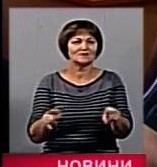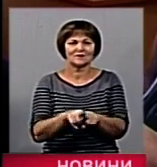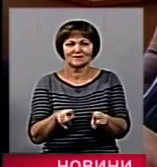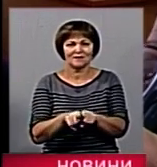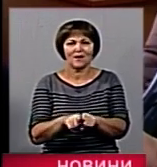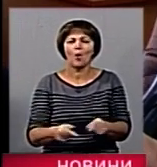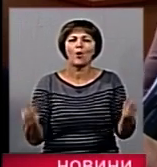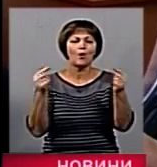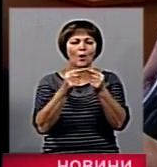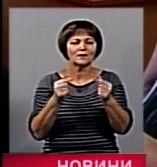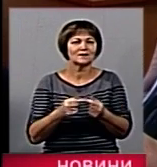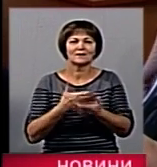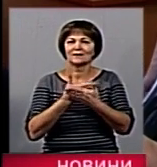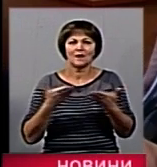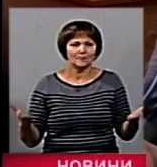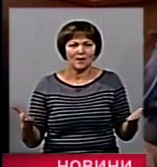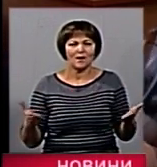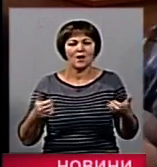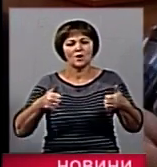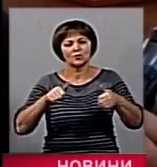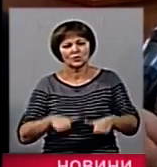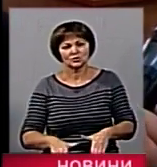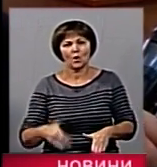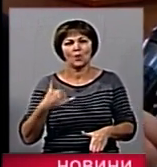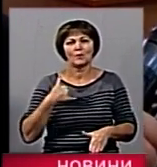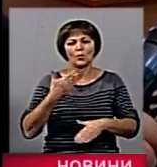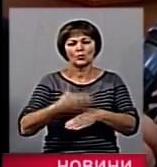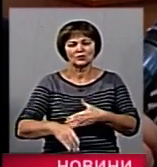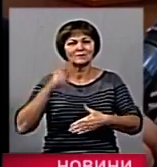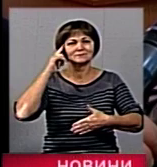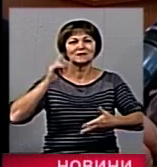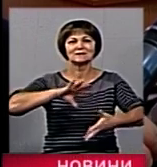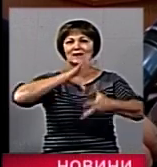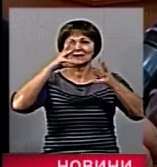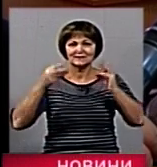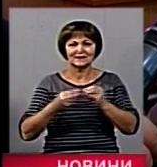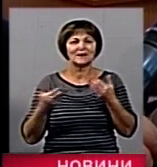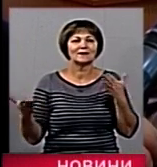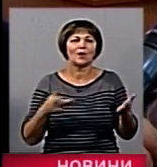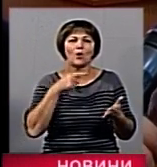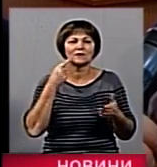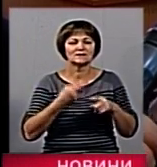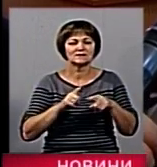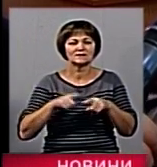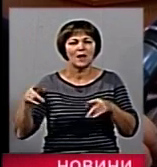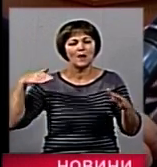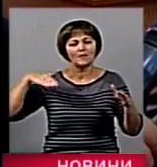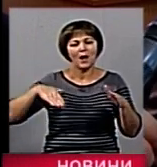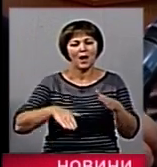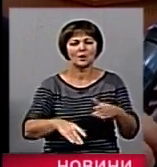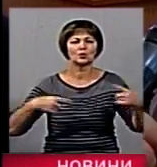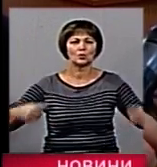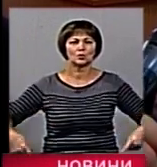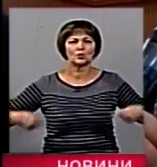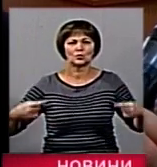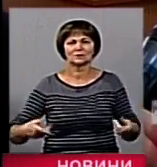конкретних, ви правильно сказали, певні рішення. У мене вже та статистика, яка говорить, що ці пандуси, кількість пандусів, так